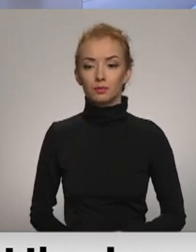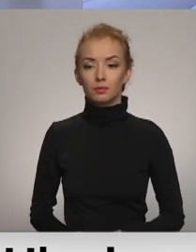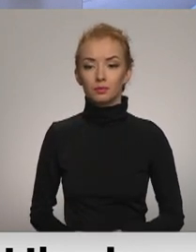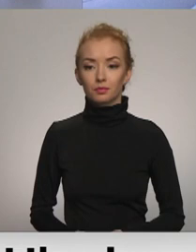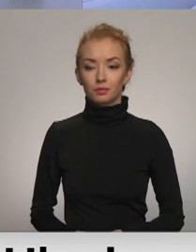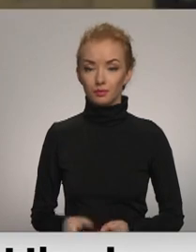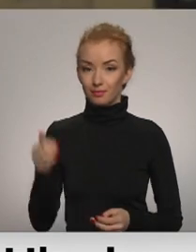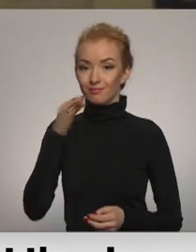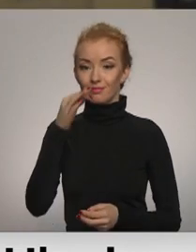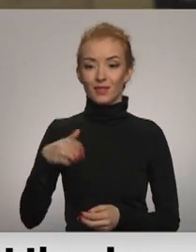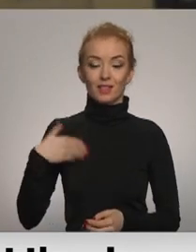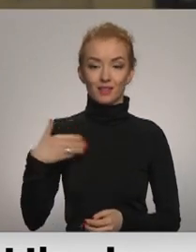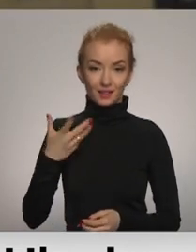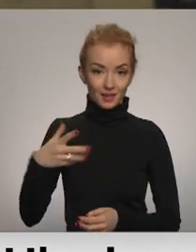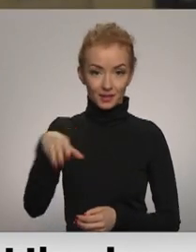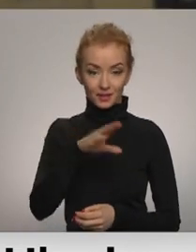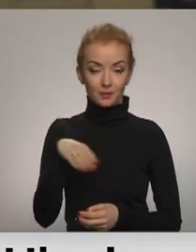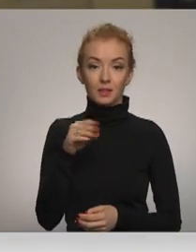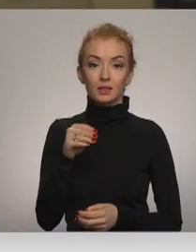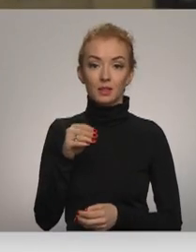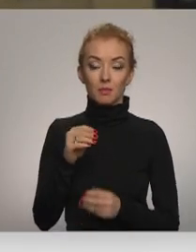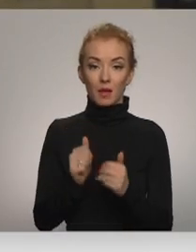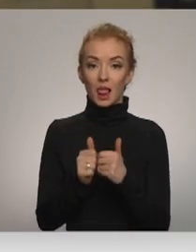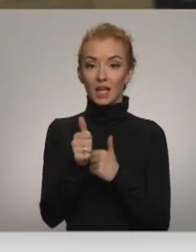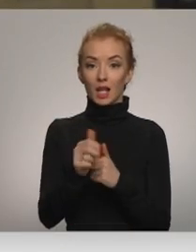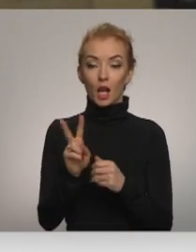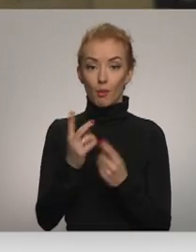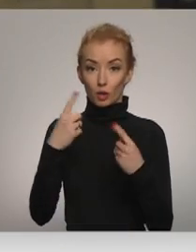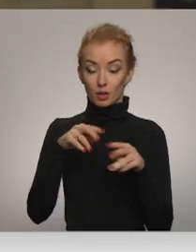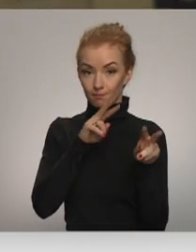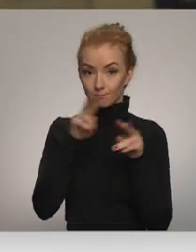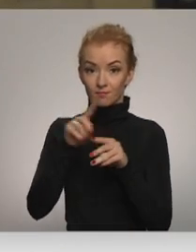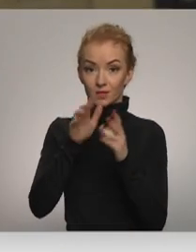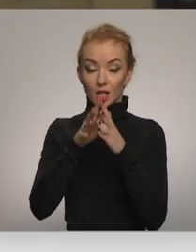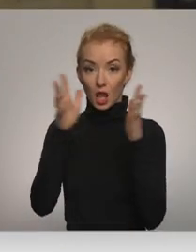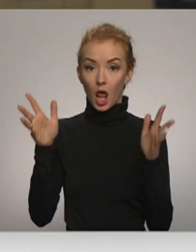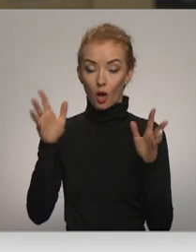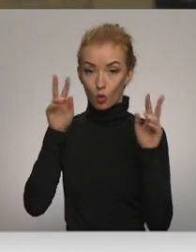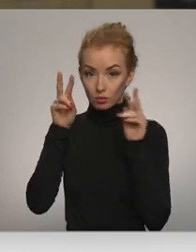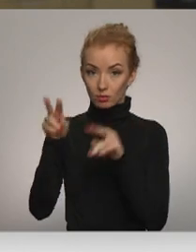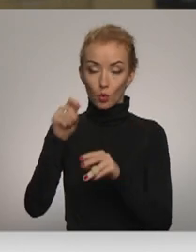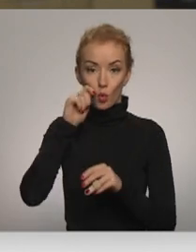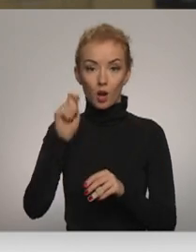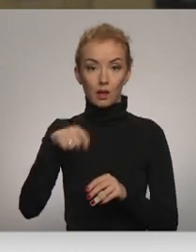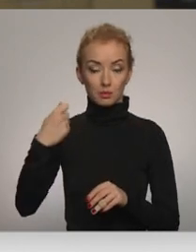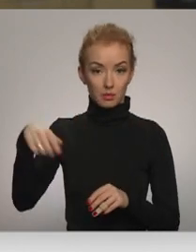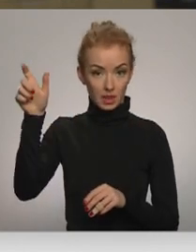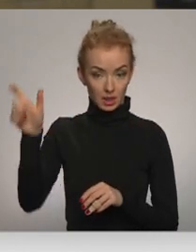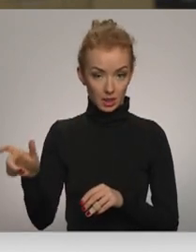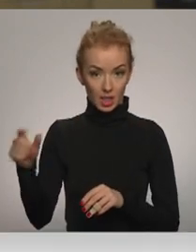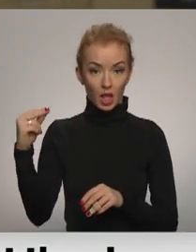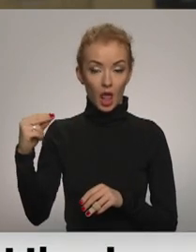Sveiki, Ilze! Sveicināti skatītāji! Līderis, kuram šobrīd pievērsta vislielākā uzmanība, ir Ukrainas prezidents Volodmier